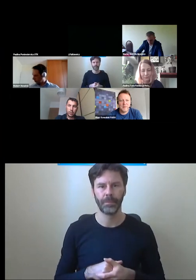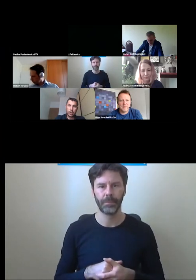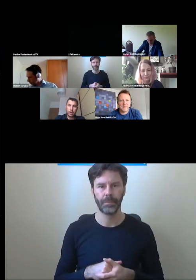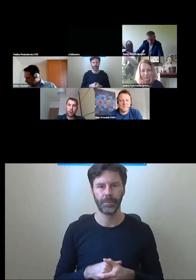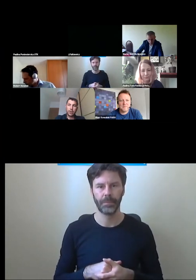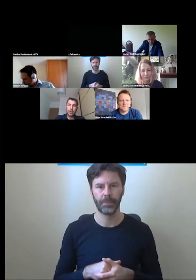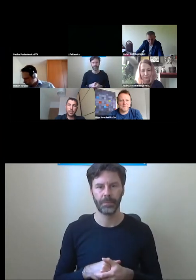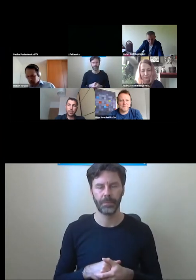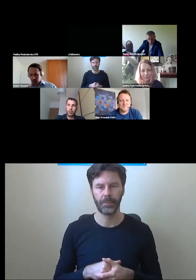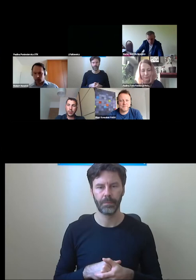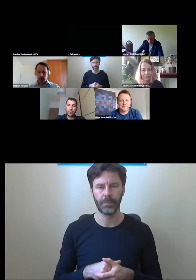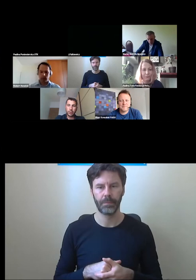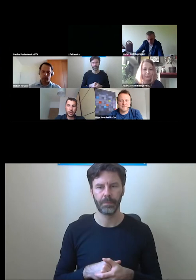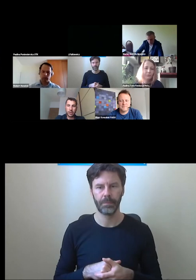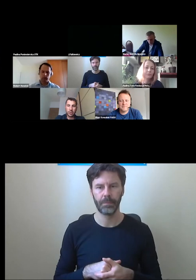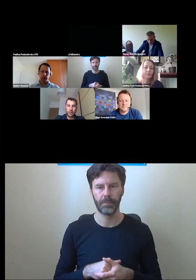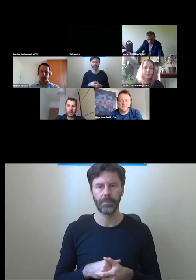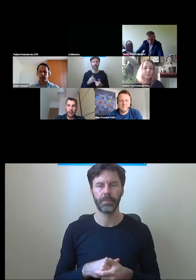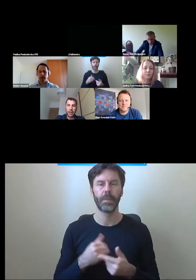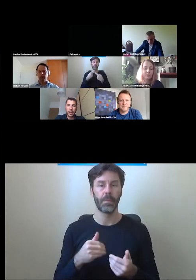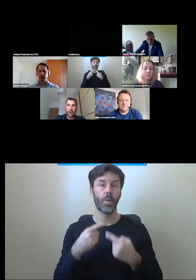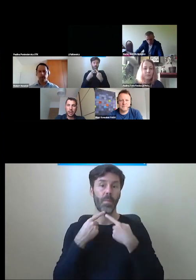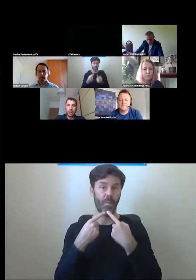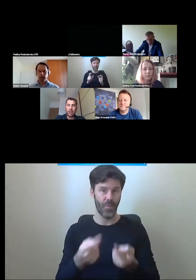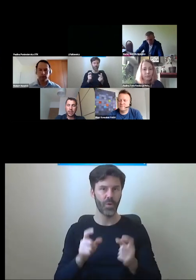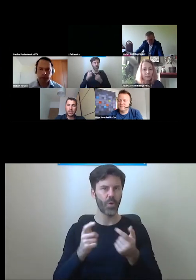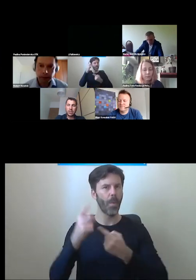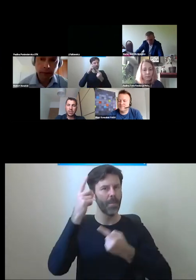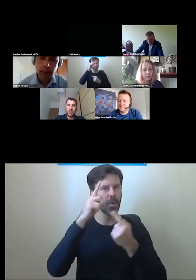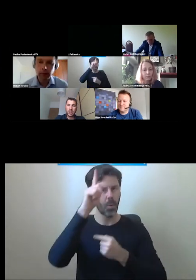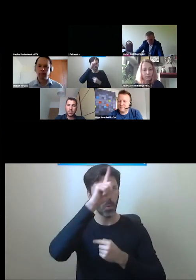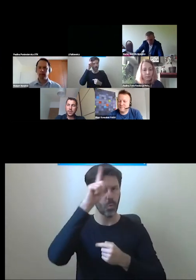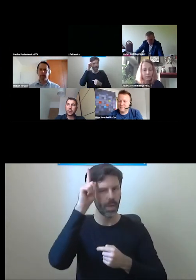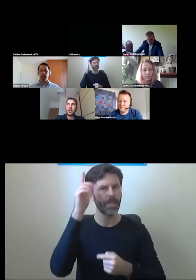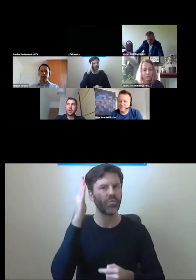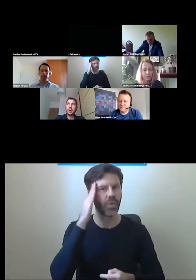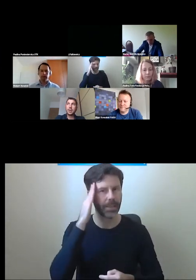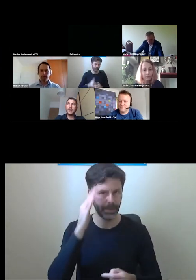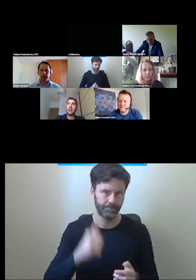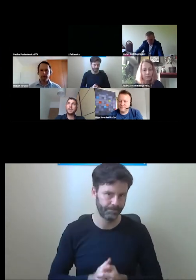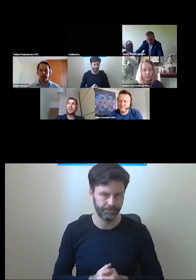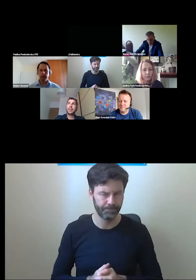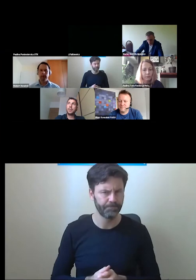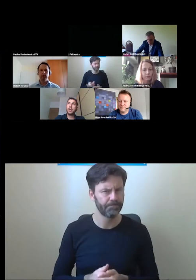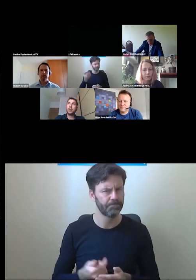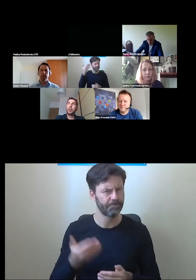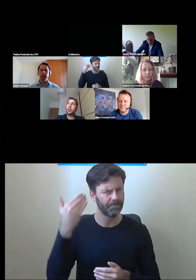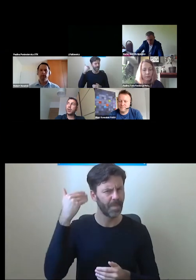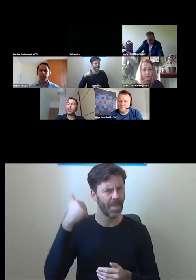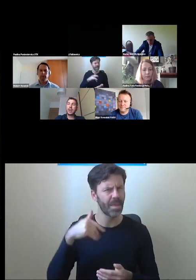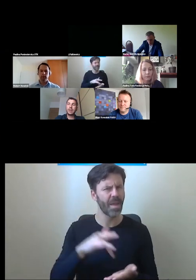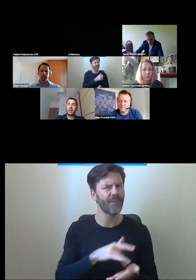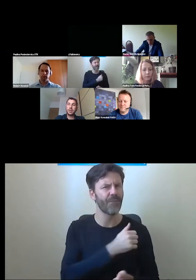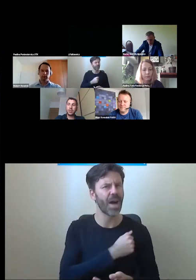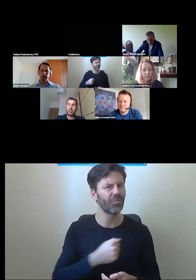Ja mogę a propos głosu mieszkańców. Jakiś czas temu w Warszawie był